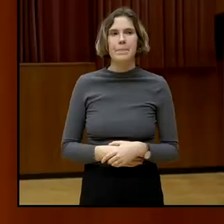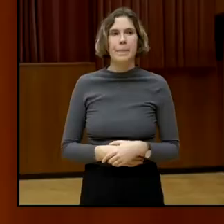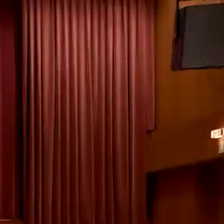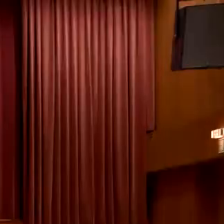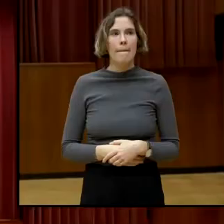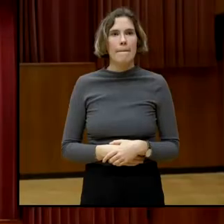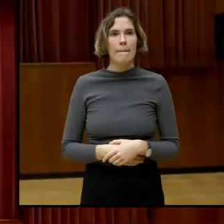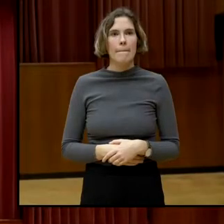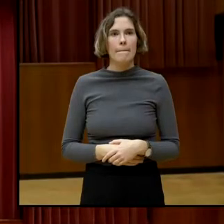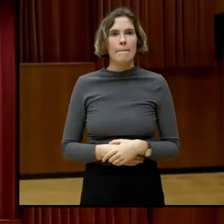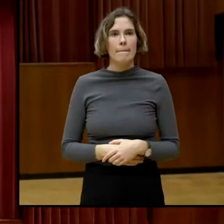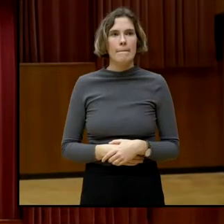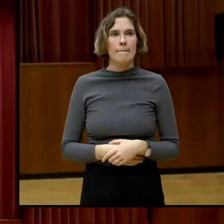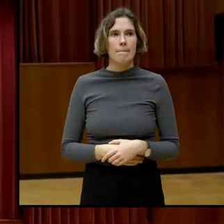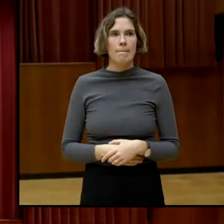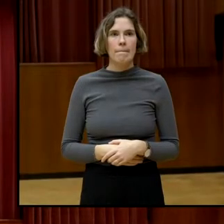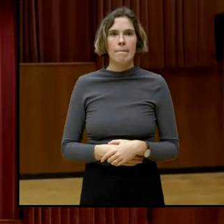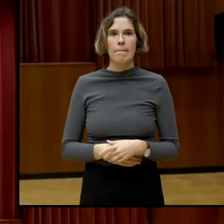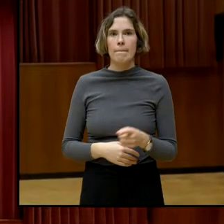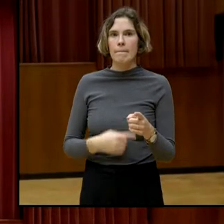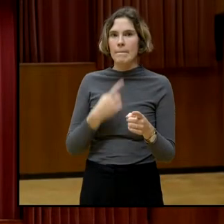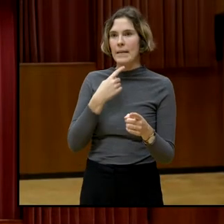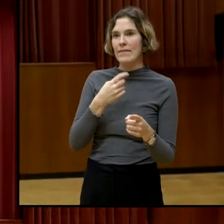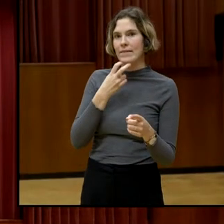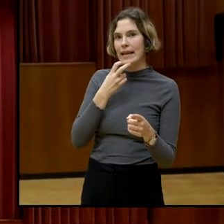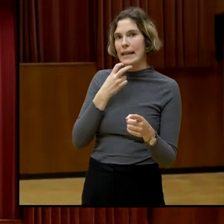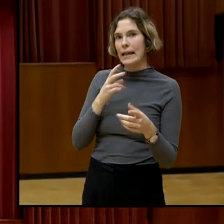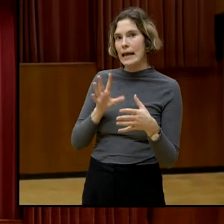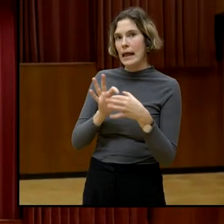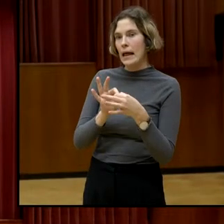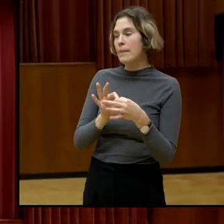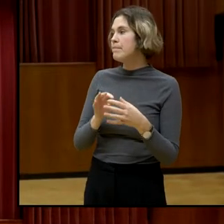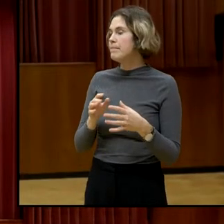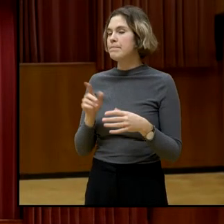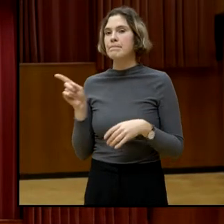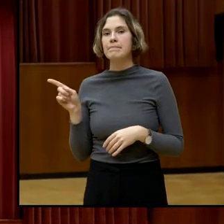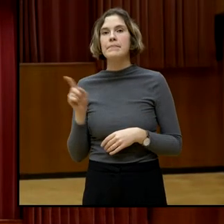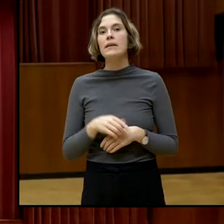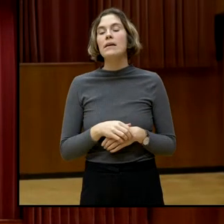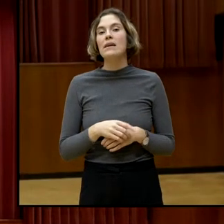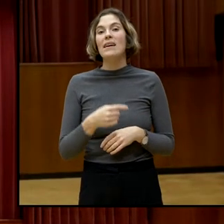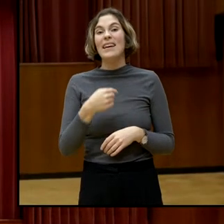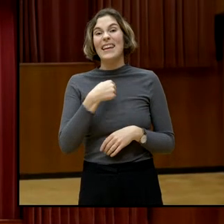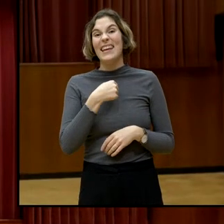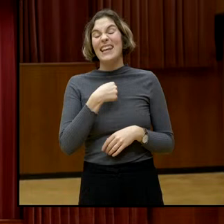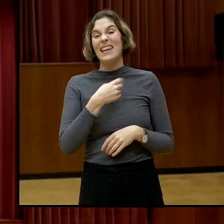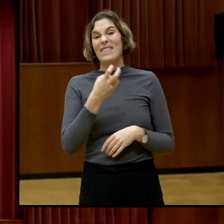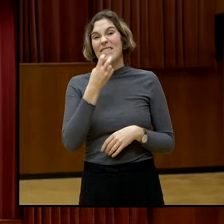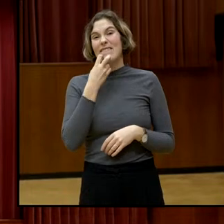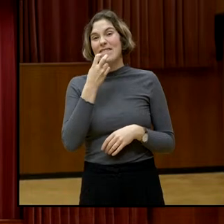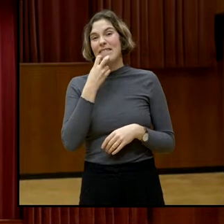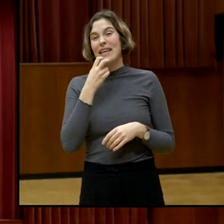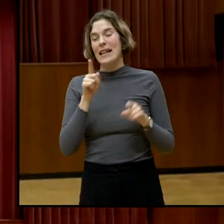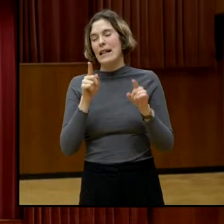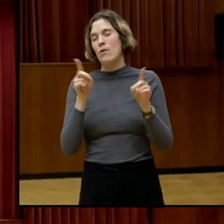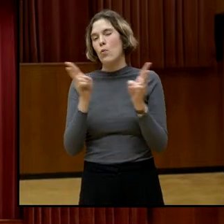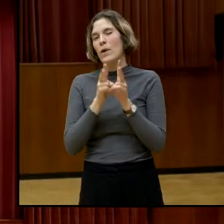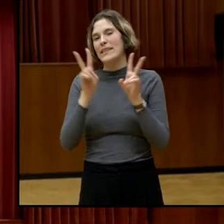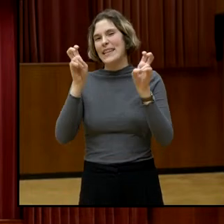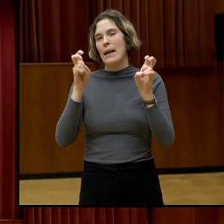ich würde gerne die BürgerrätInnen kurz ansprechen, da möchte ich bei dir anschließen, das ist eine